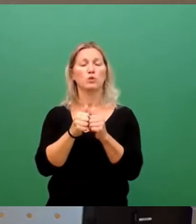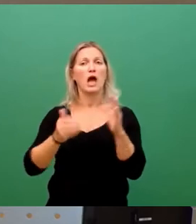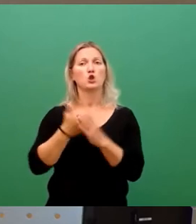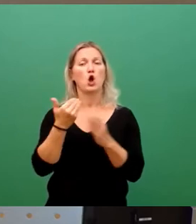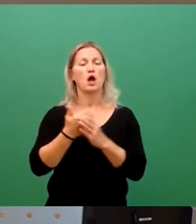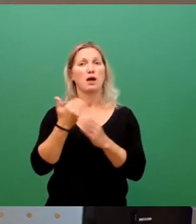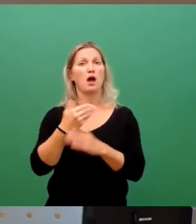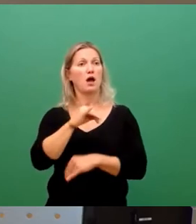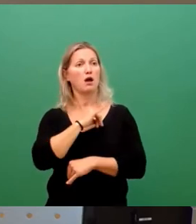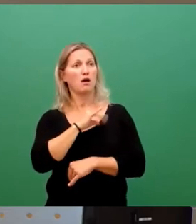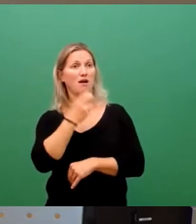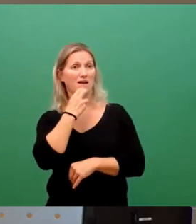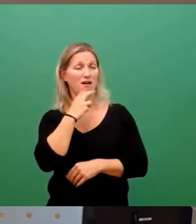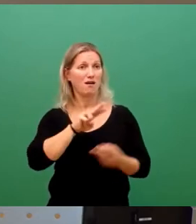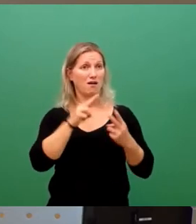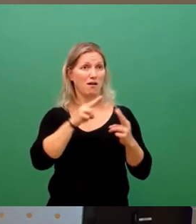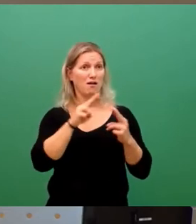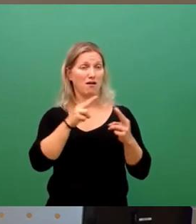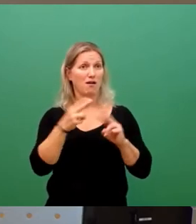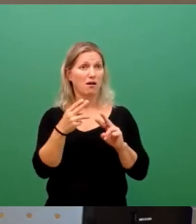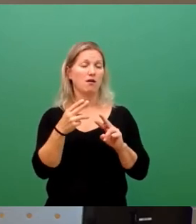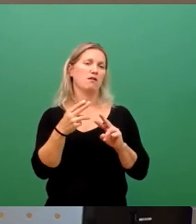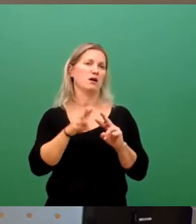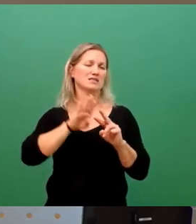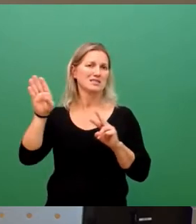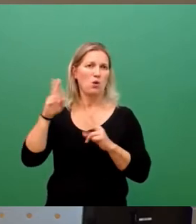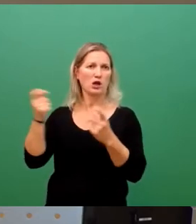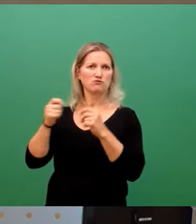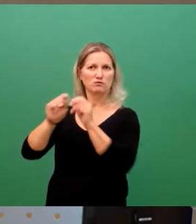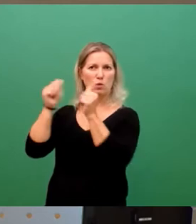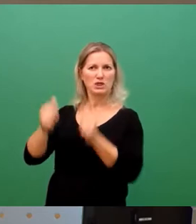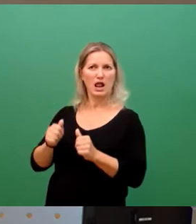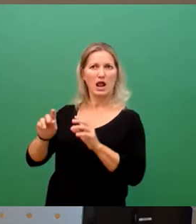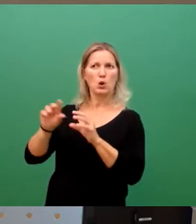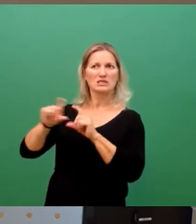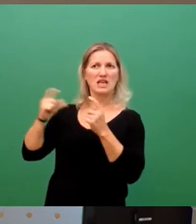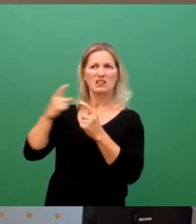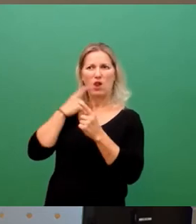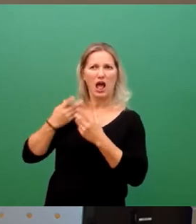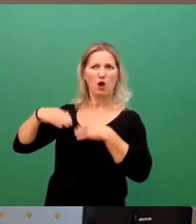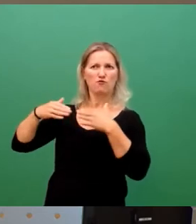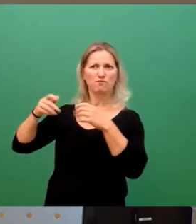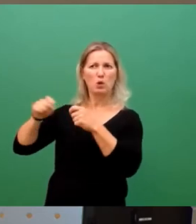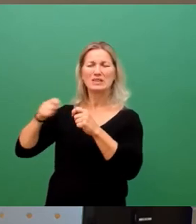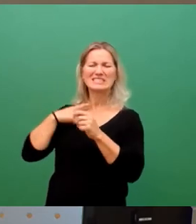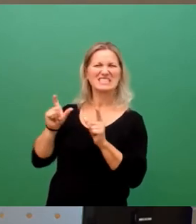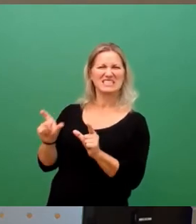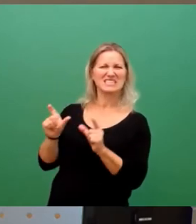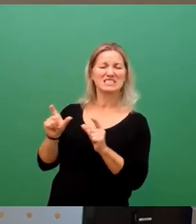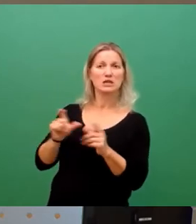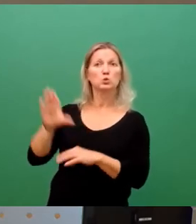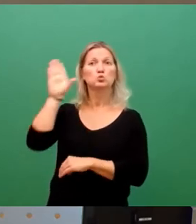Interesse des fossilzentralistischen Geschäftsmodells der Konzerne zu verhindern. Und die schwarz-gelbe Koalition hat